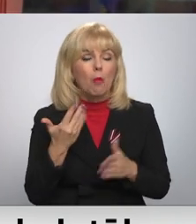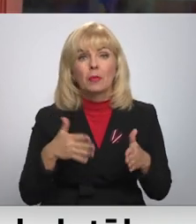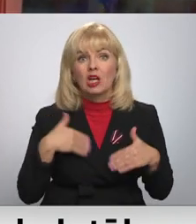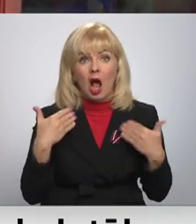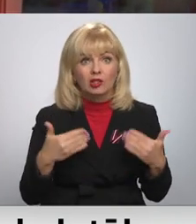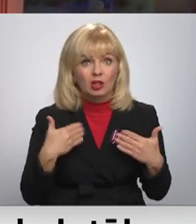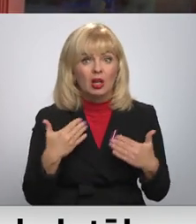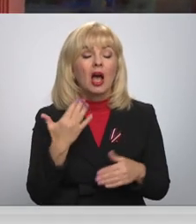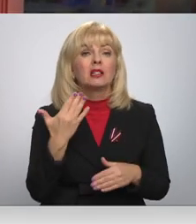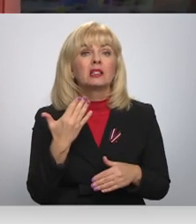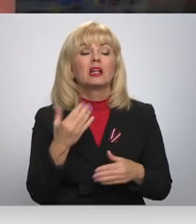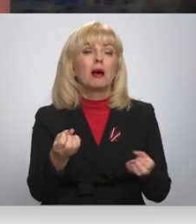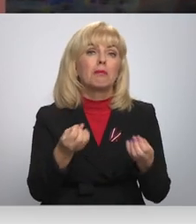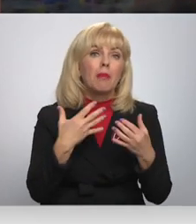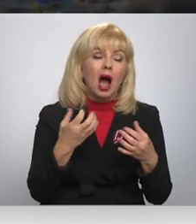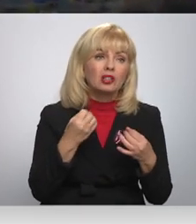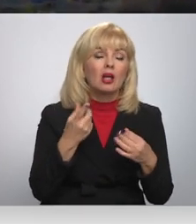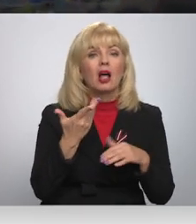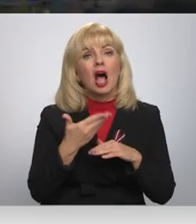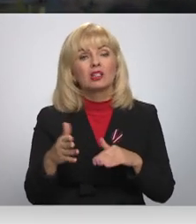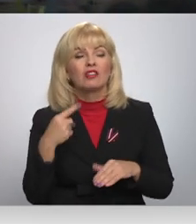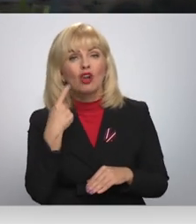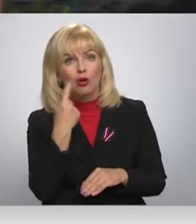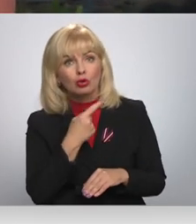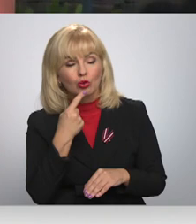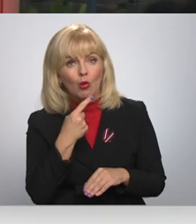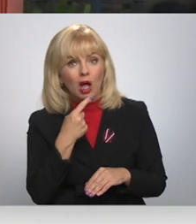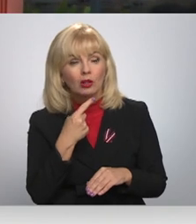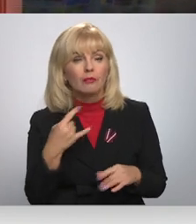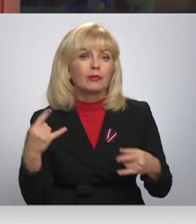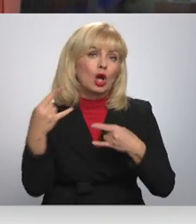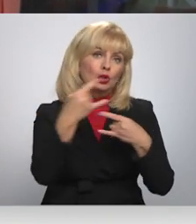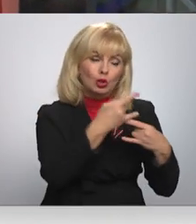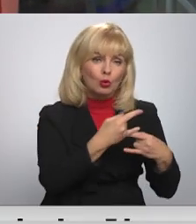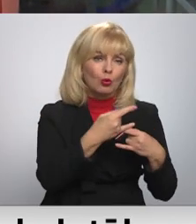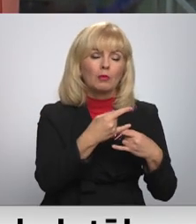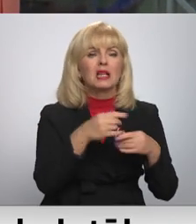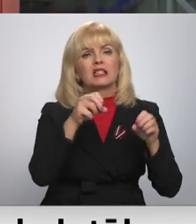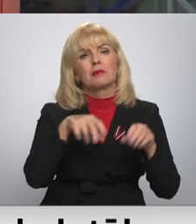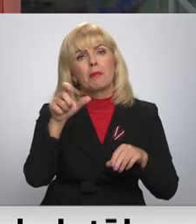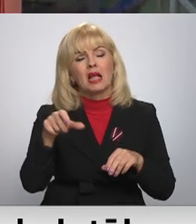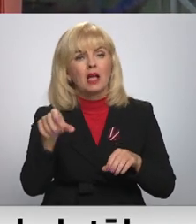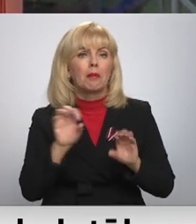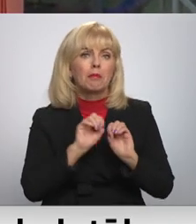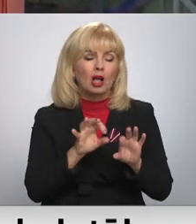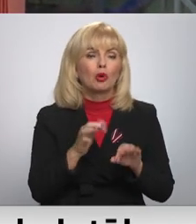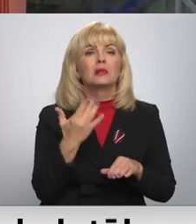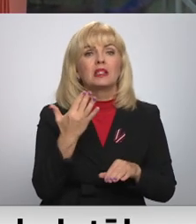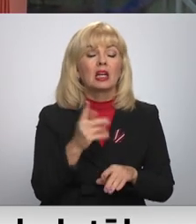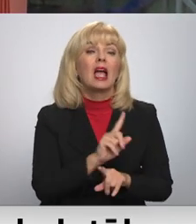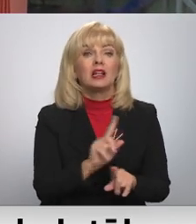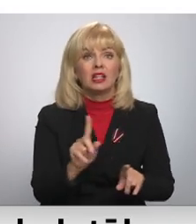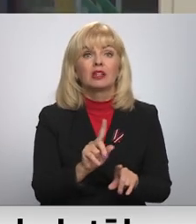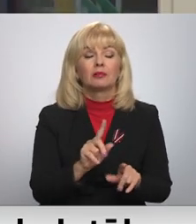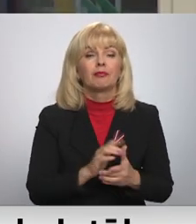Cik, cik mums pastāst kaut kādās atsevišķās stundās, kad Zoom ar kaut kādiem speciālistiem pastāst, cik arī